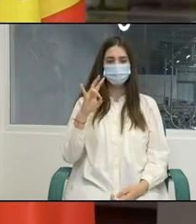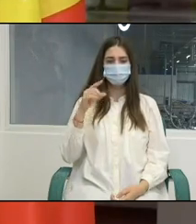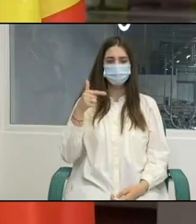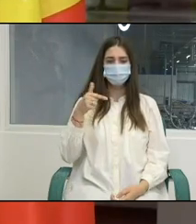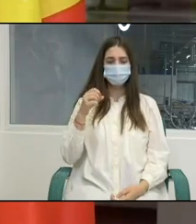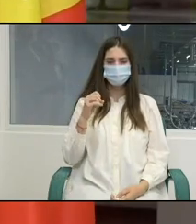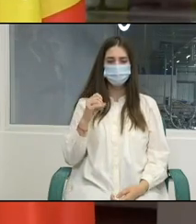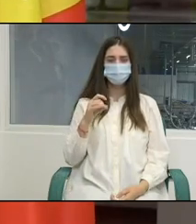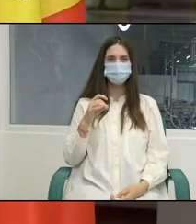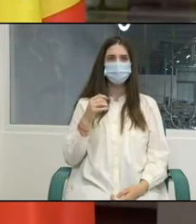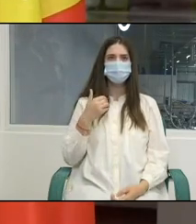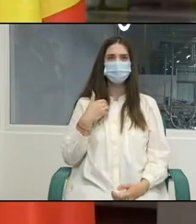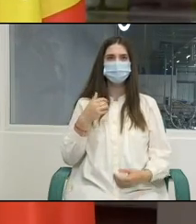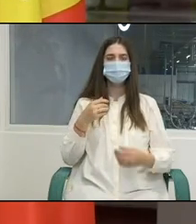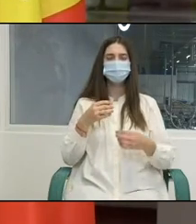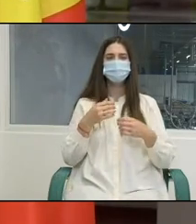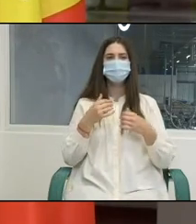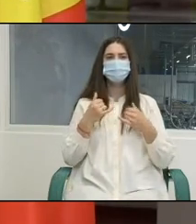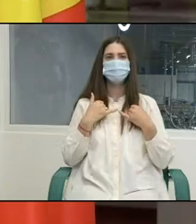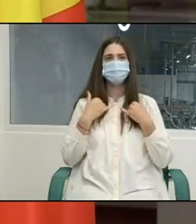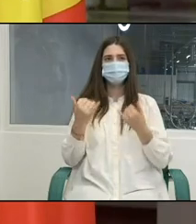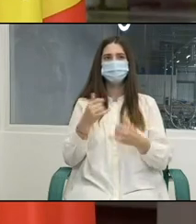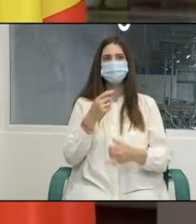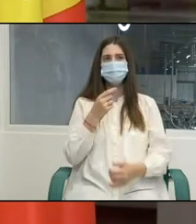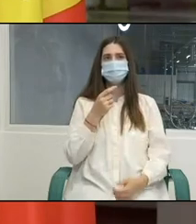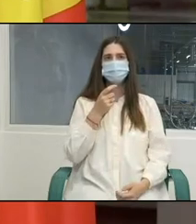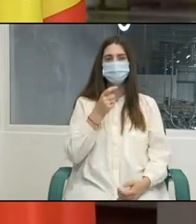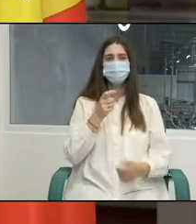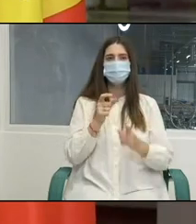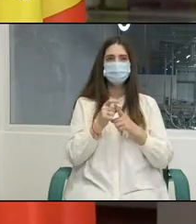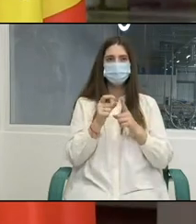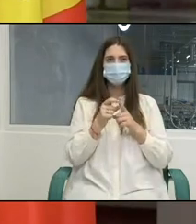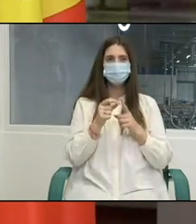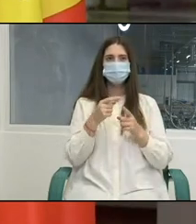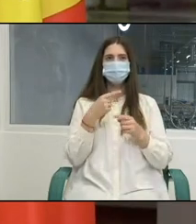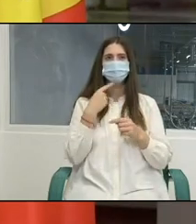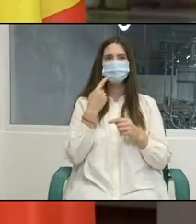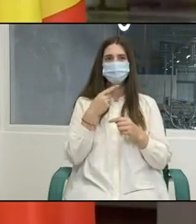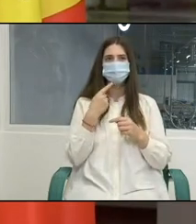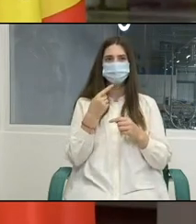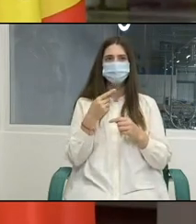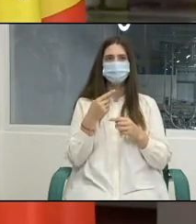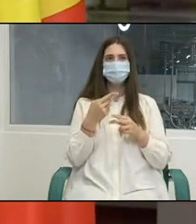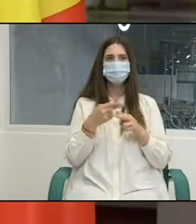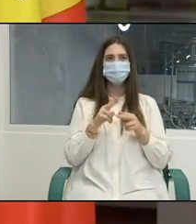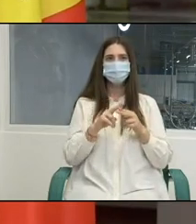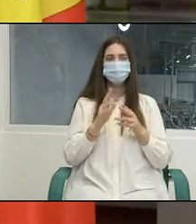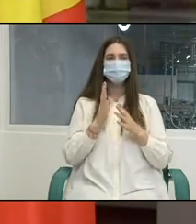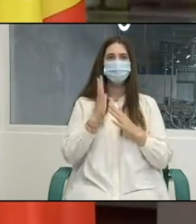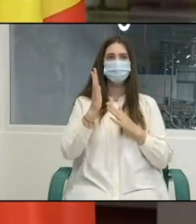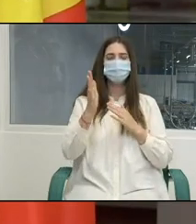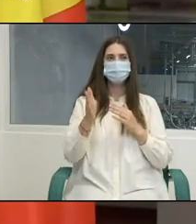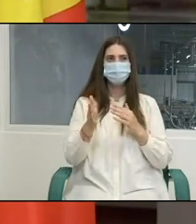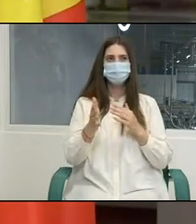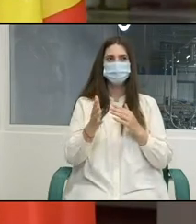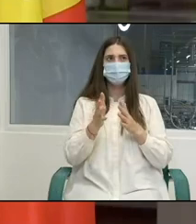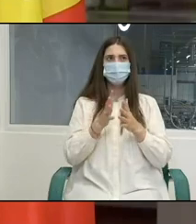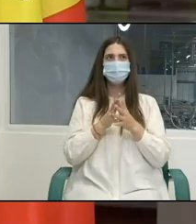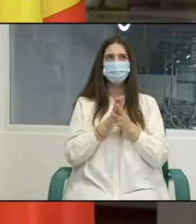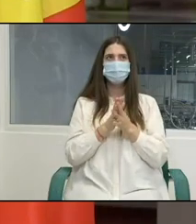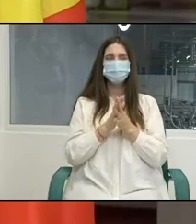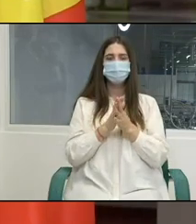Memorandumului de Înțelegere pentru promovarea programului privind munca